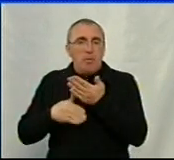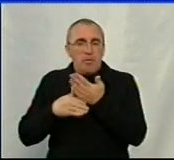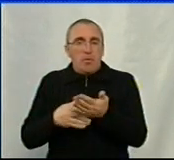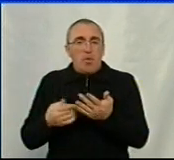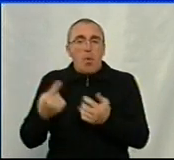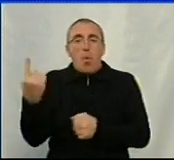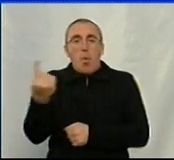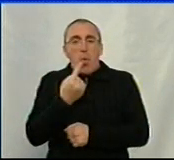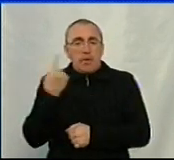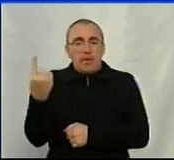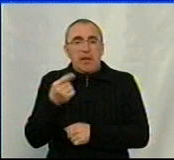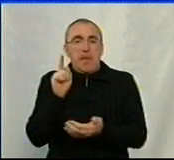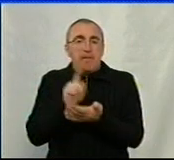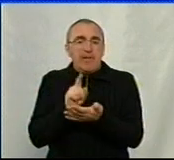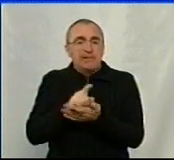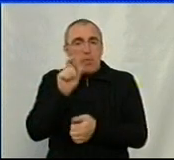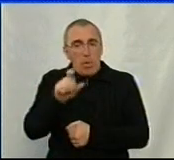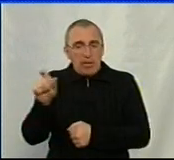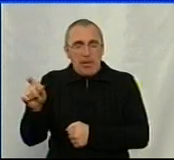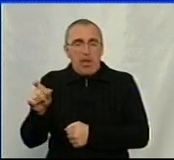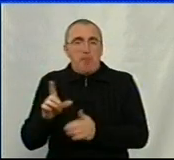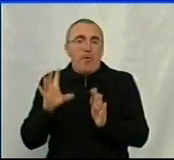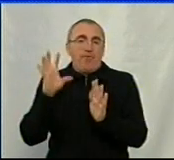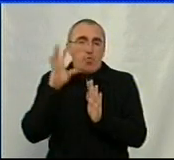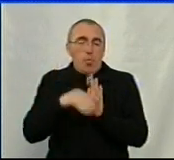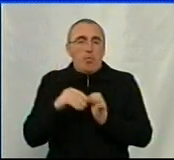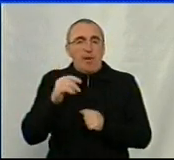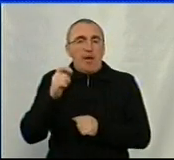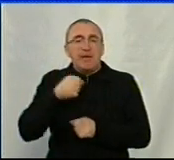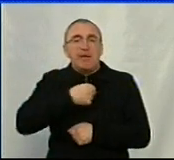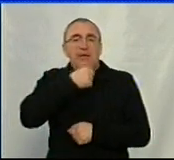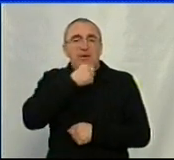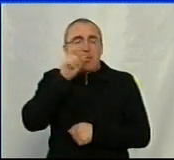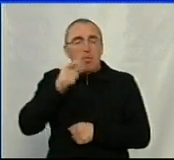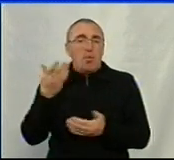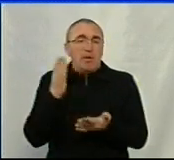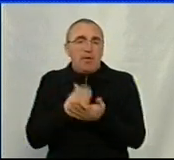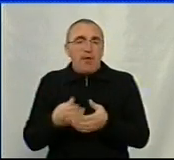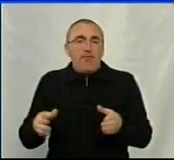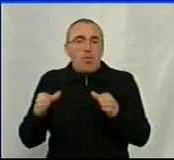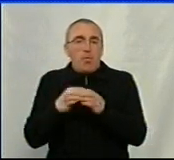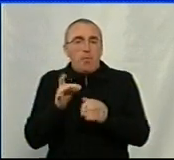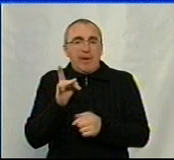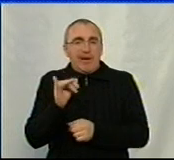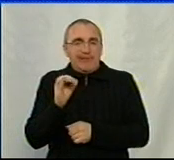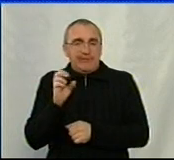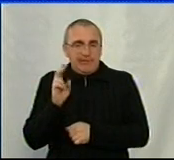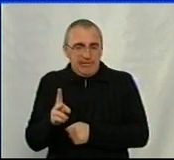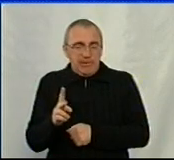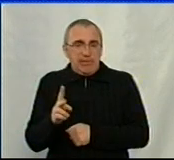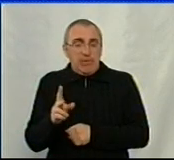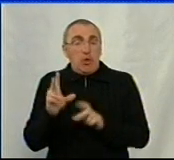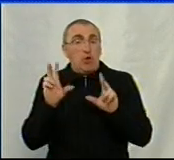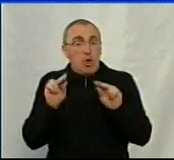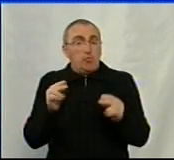одиноким пенсіонерам, в тому числі, і літнім людям, тим, які є в групі ризику. Але, на